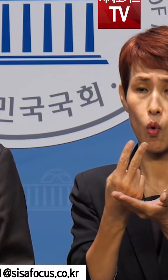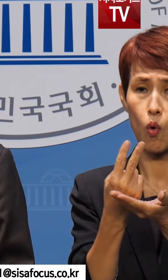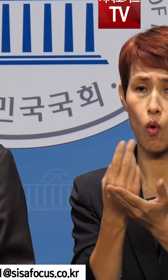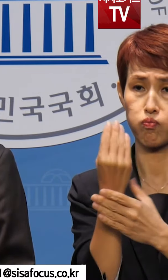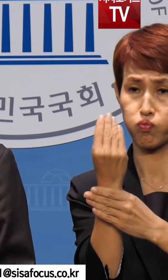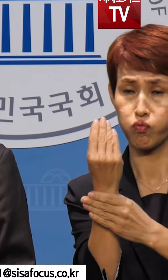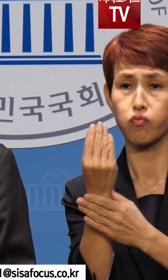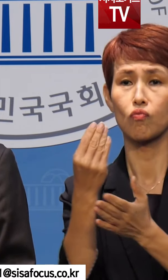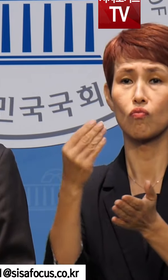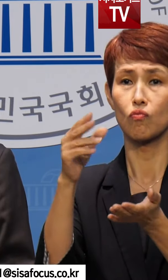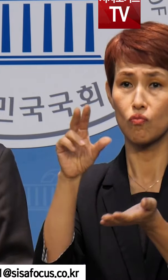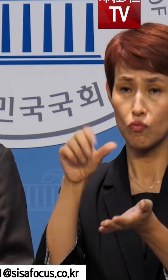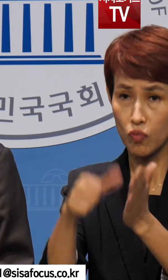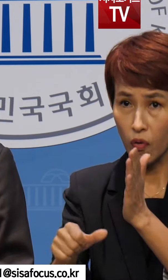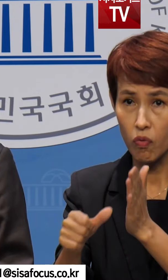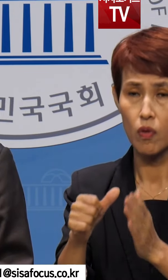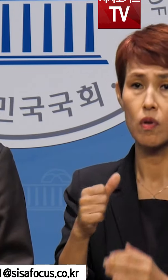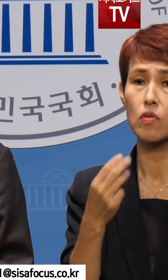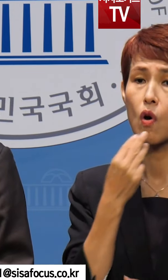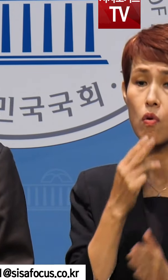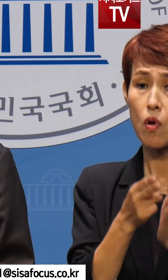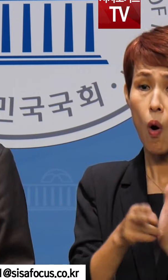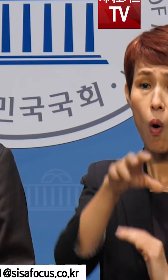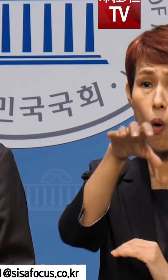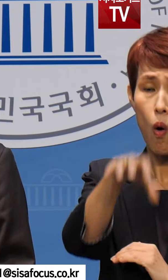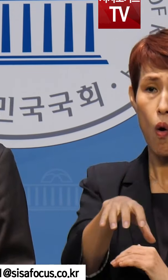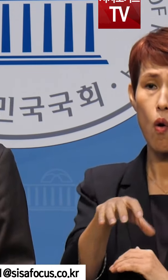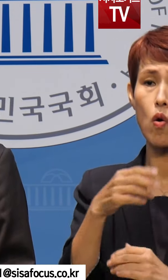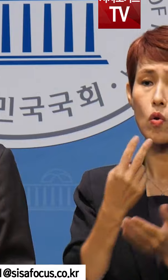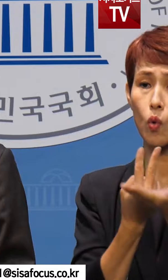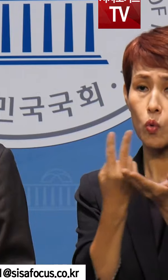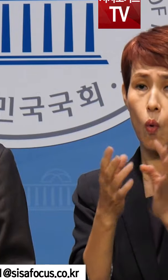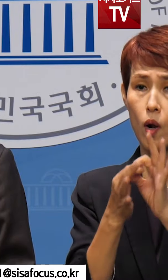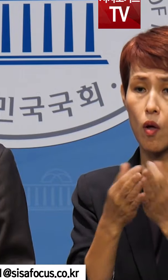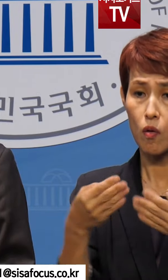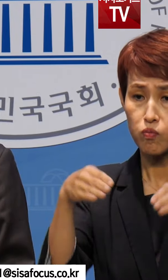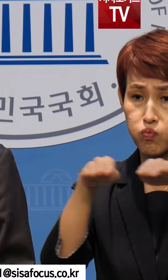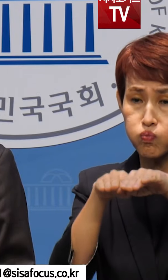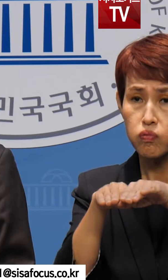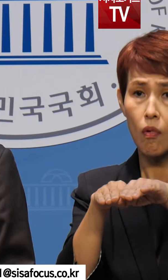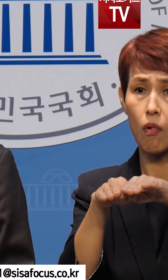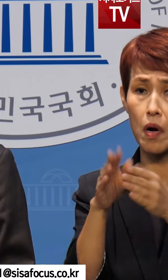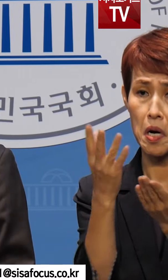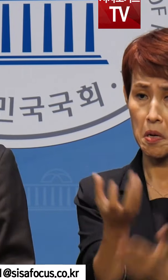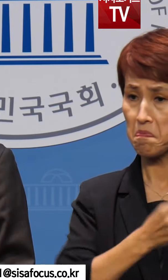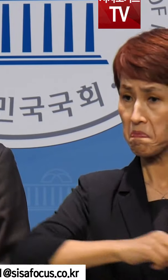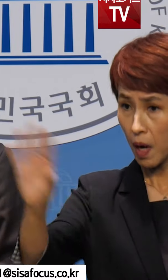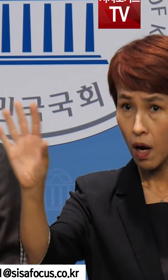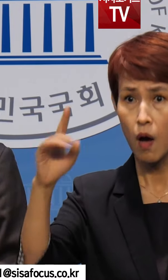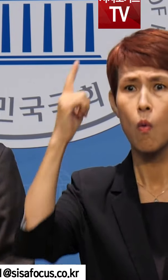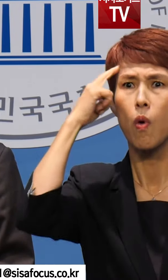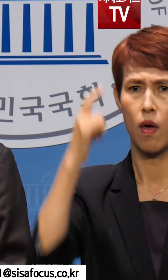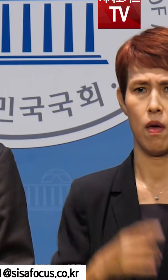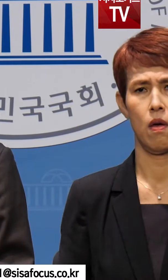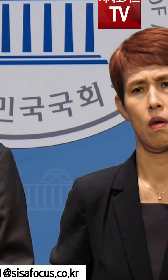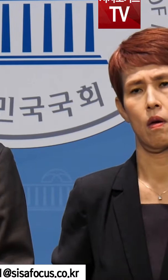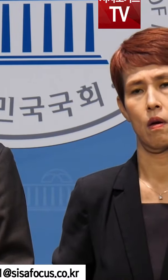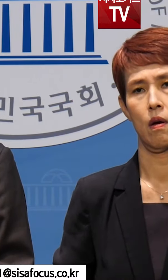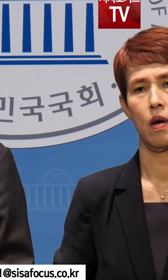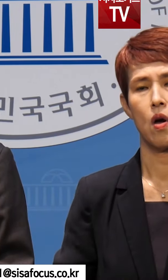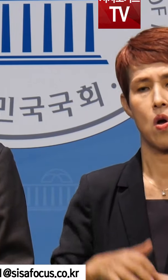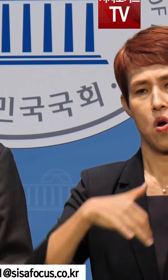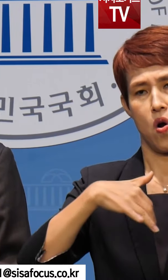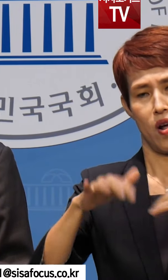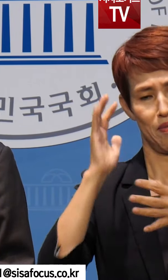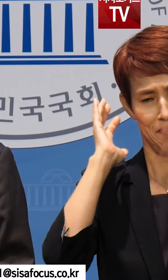역사에 있던 독도조형물까지 모조리 치워버릴 이유가 없습니다. 혼잡도 때문에